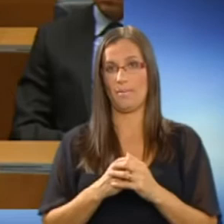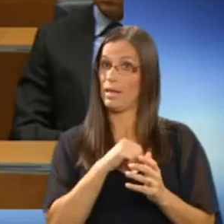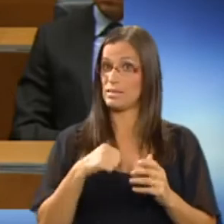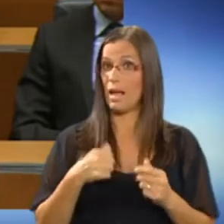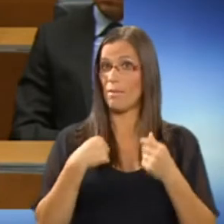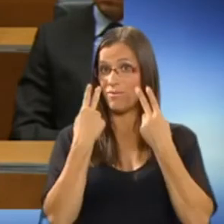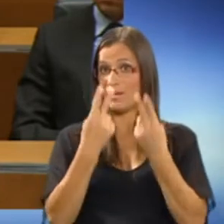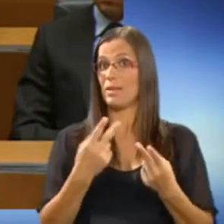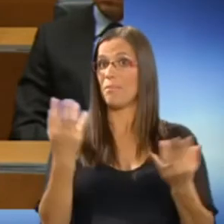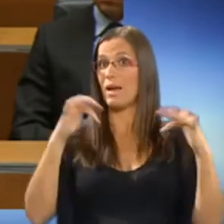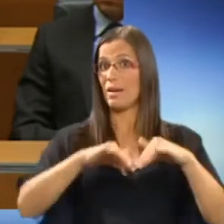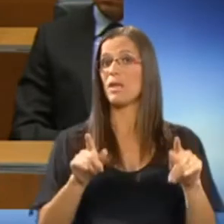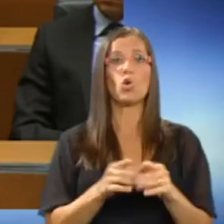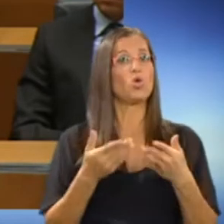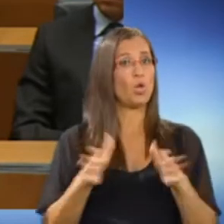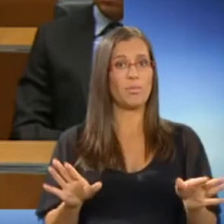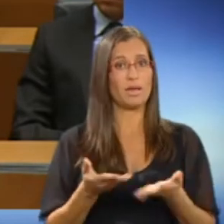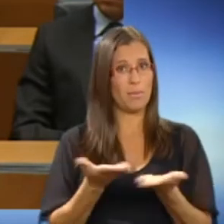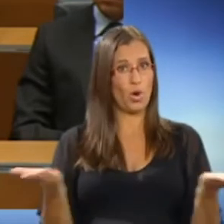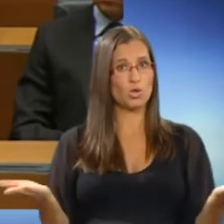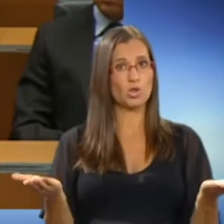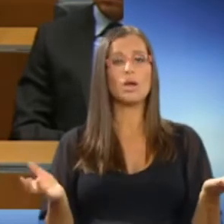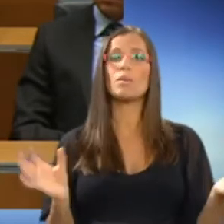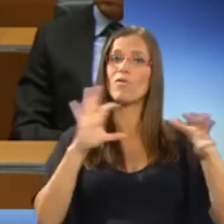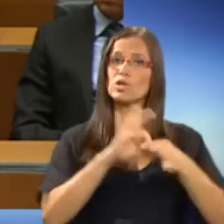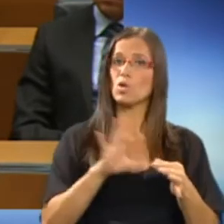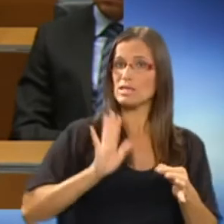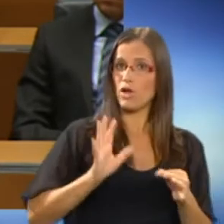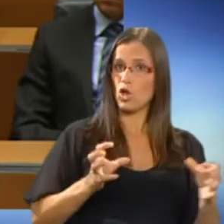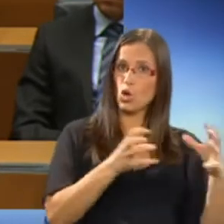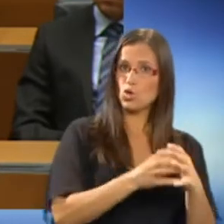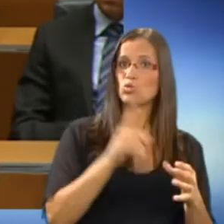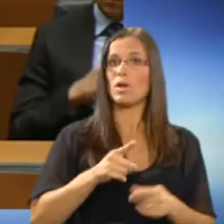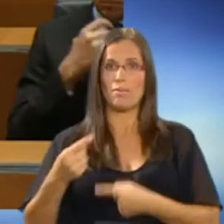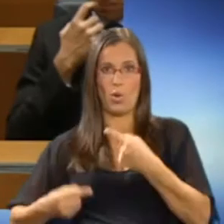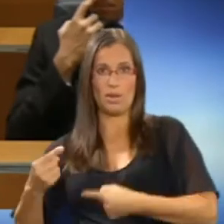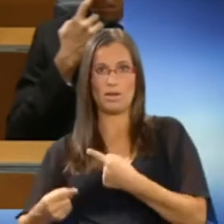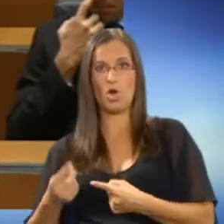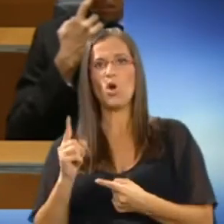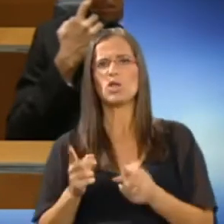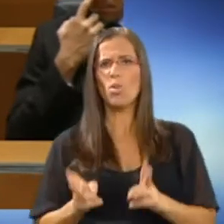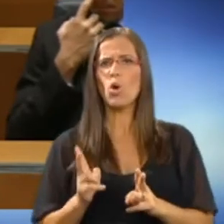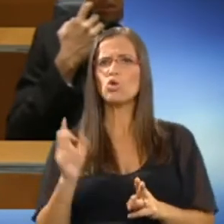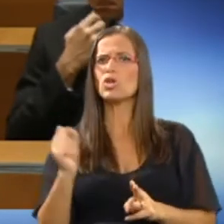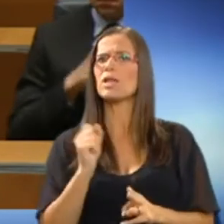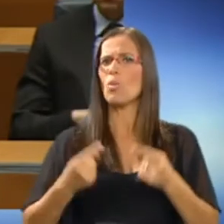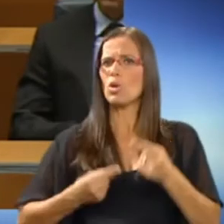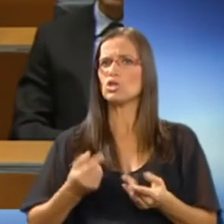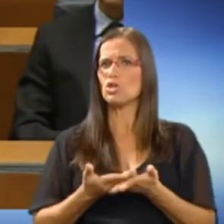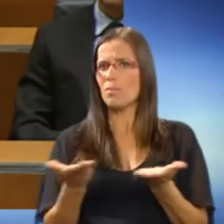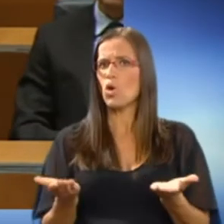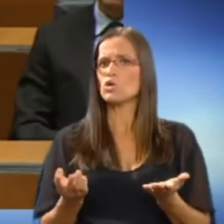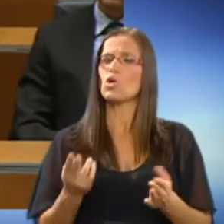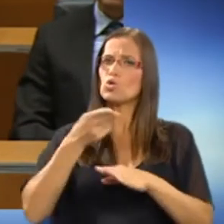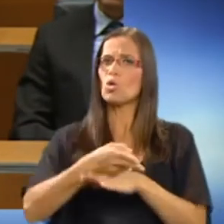Samo vidim parlament kot odprt prostor, ki povezuje civilno družbo in politiko, ki omogoča, da v politični prostor